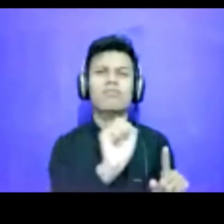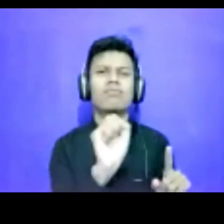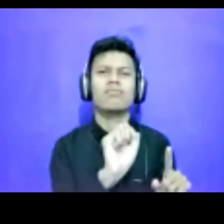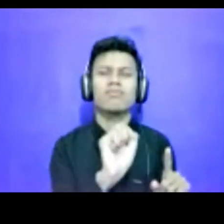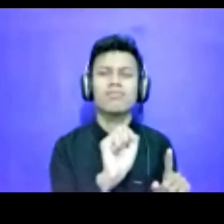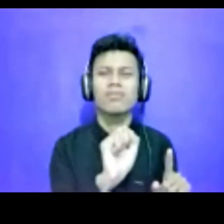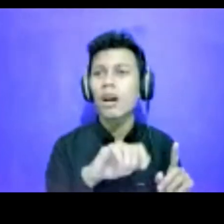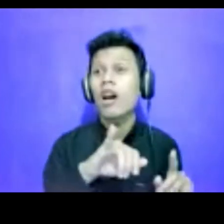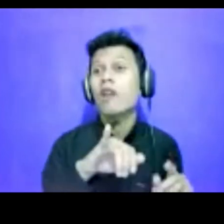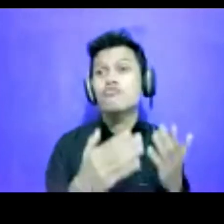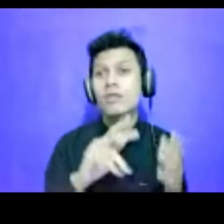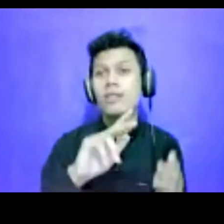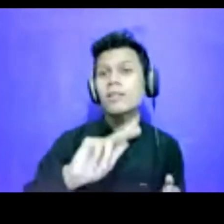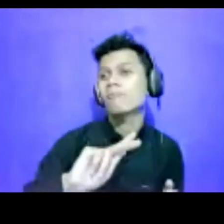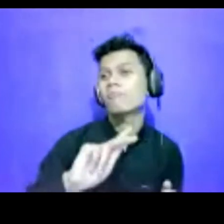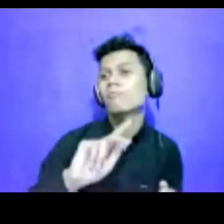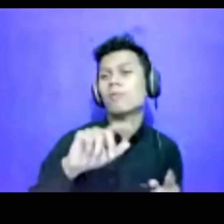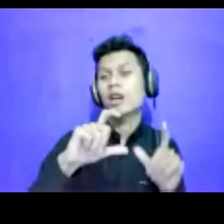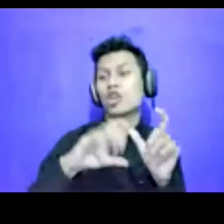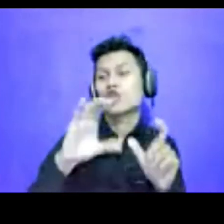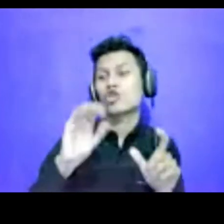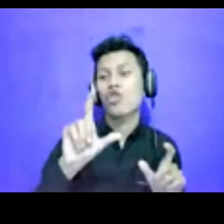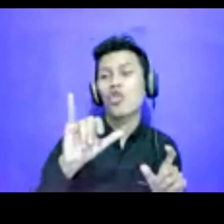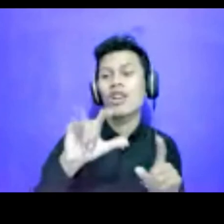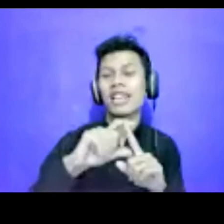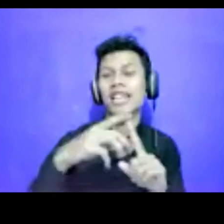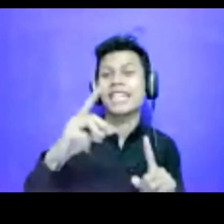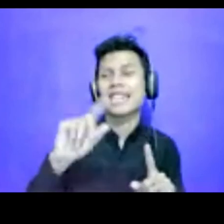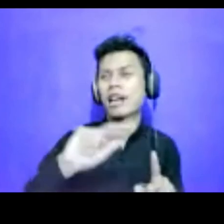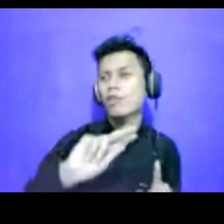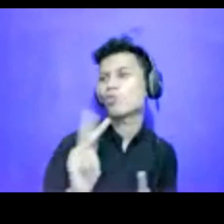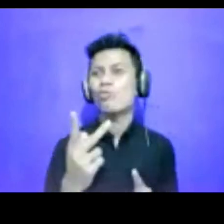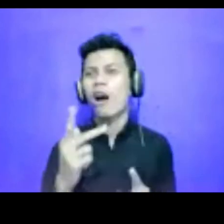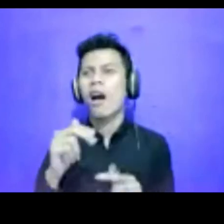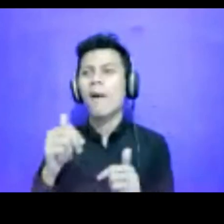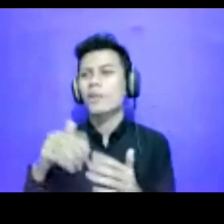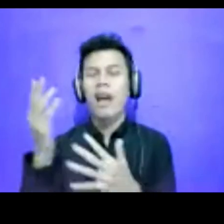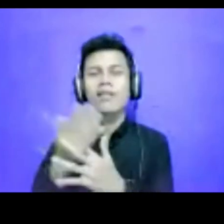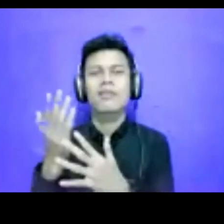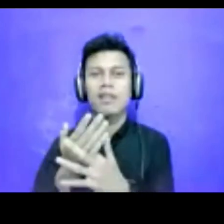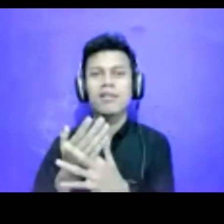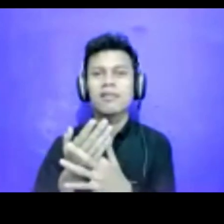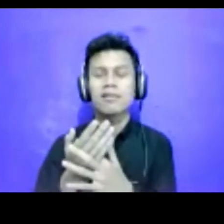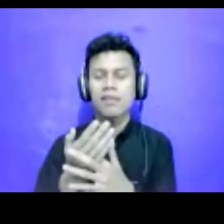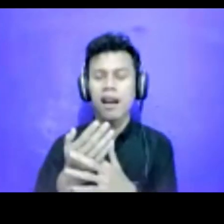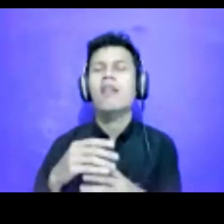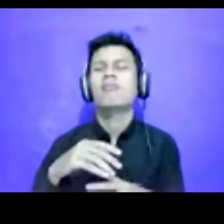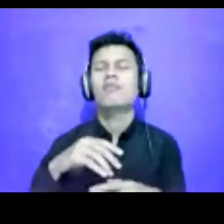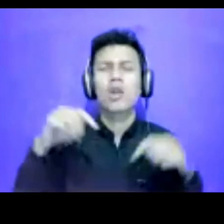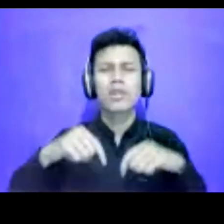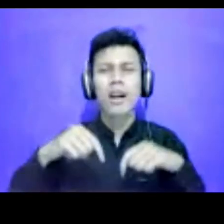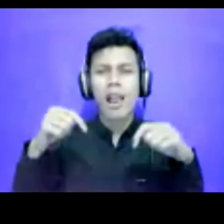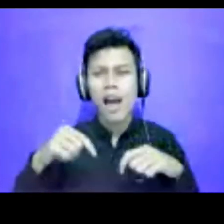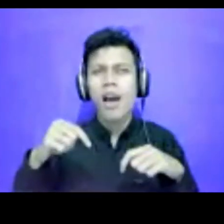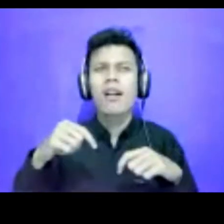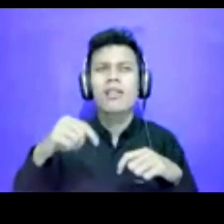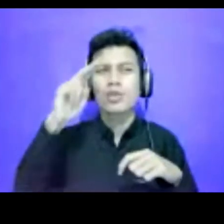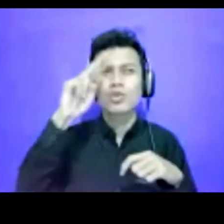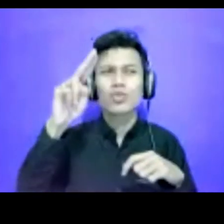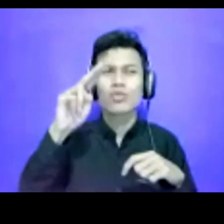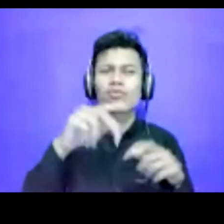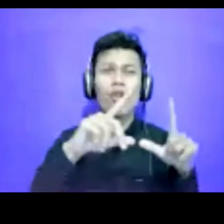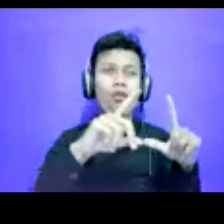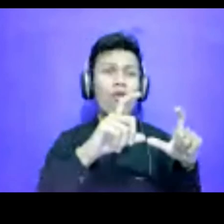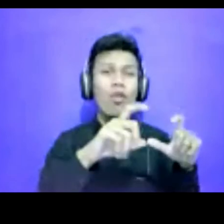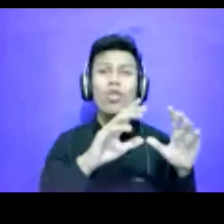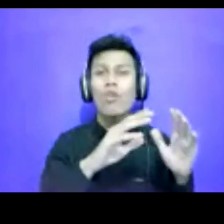ulang atau lebih mendetailkannya gitu. Kalau Solidir selama ini, misalnya untuk mengidentifikasi sebuah foto gitu ya, dia main